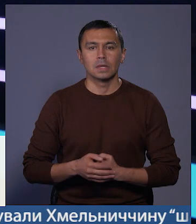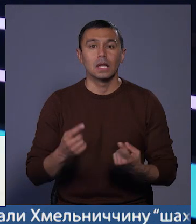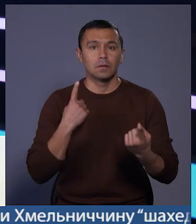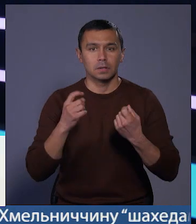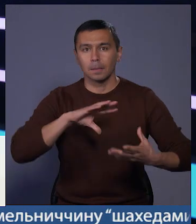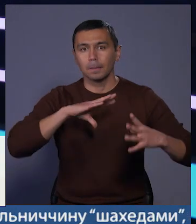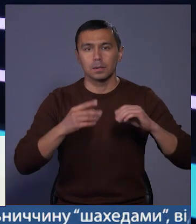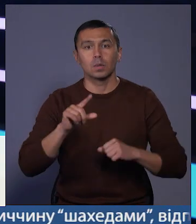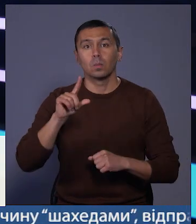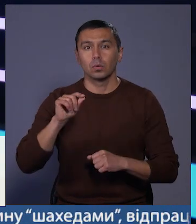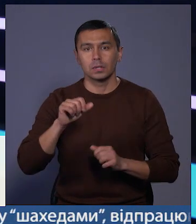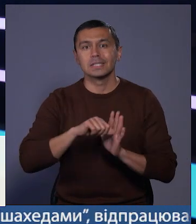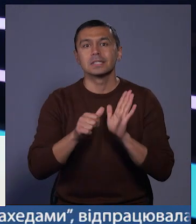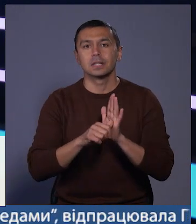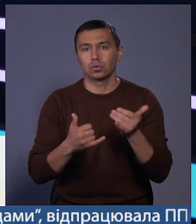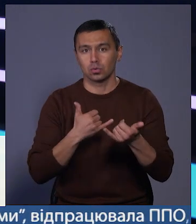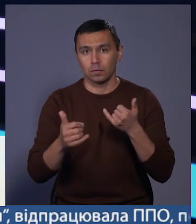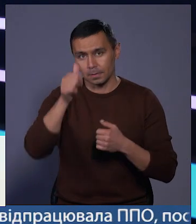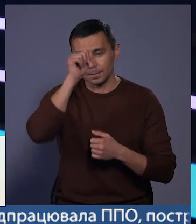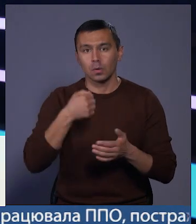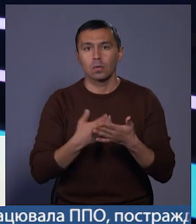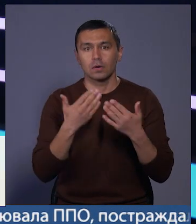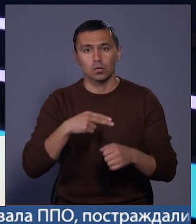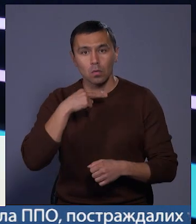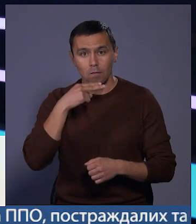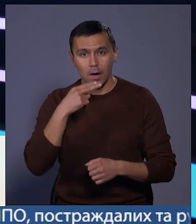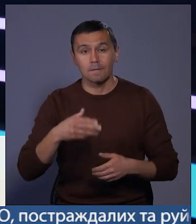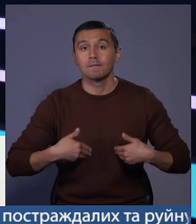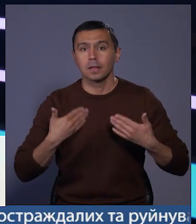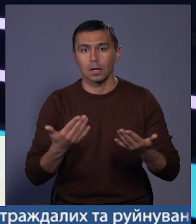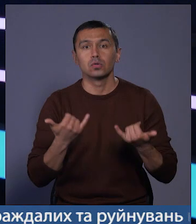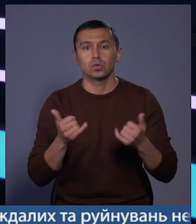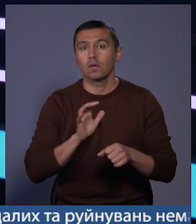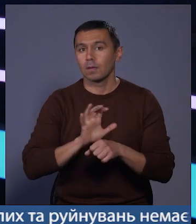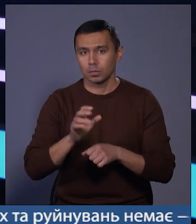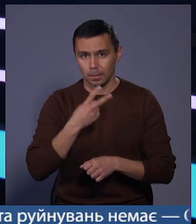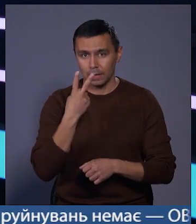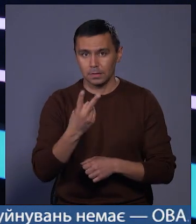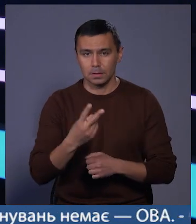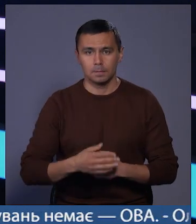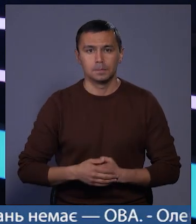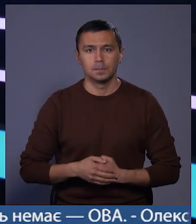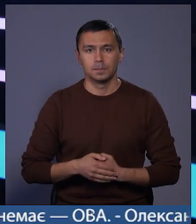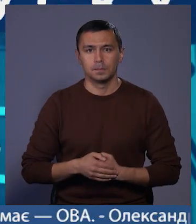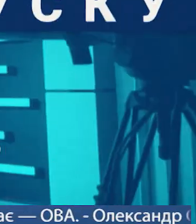Інформаційні підсумки понеділка, 16 жовтня. До вашої уваги. Вітаю. Сьогодні у випуску. Дивіться.